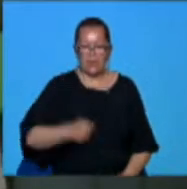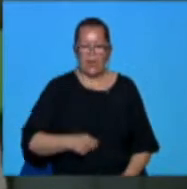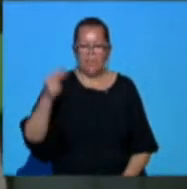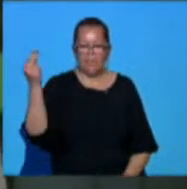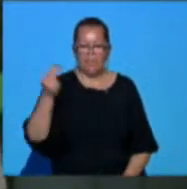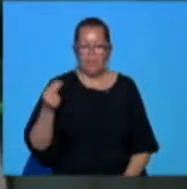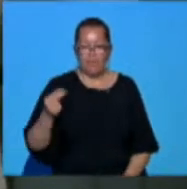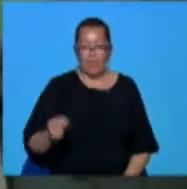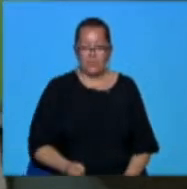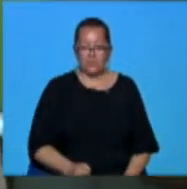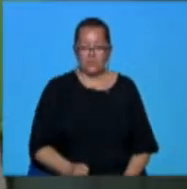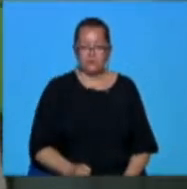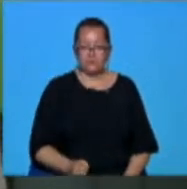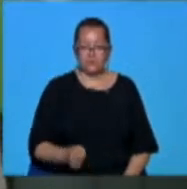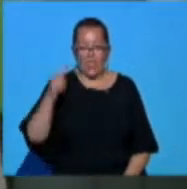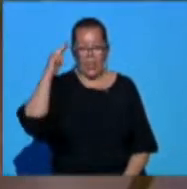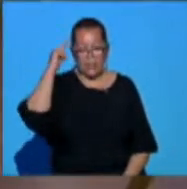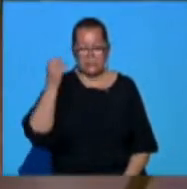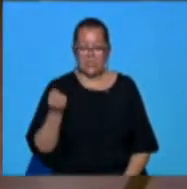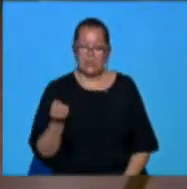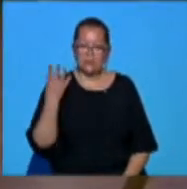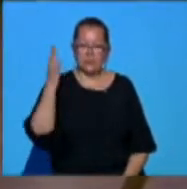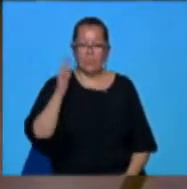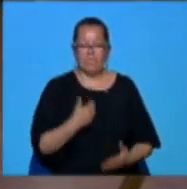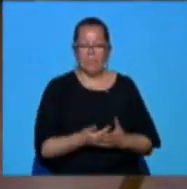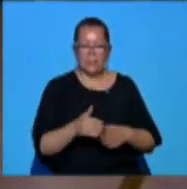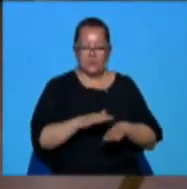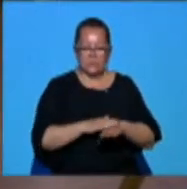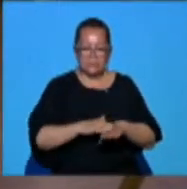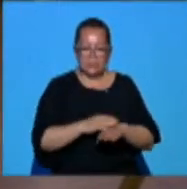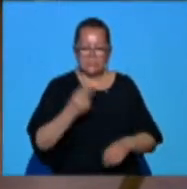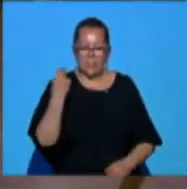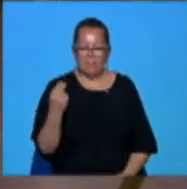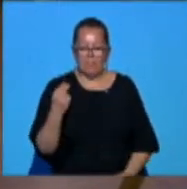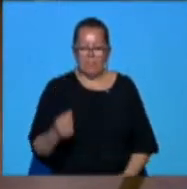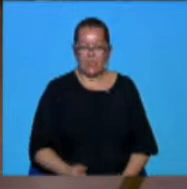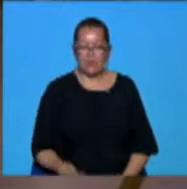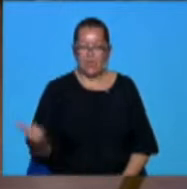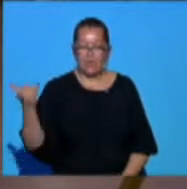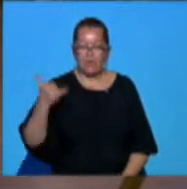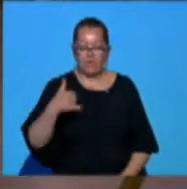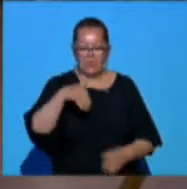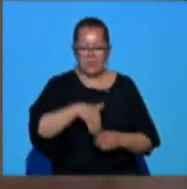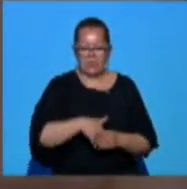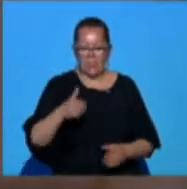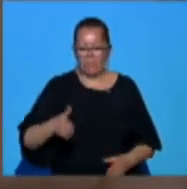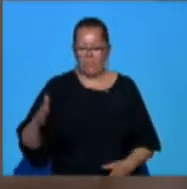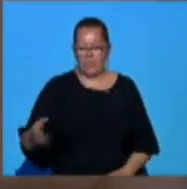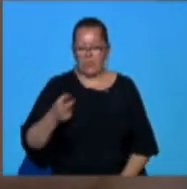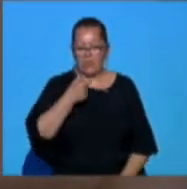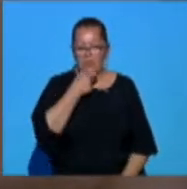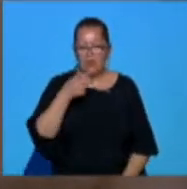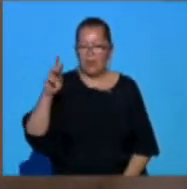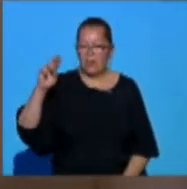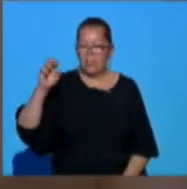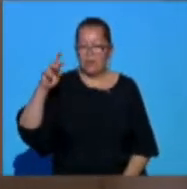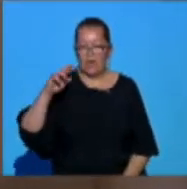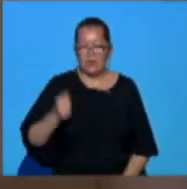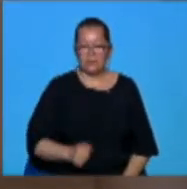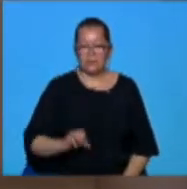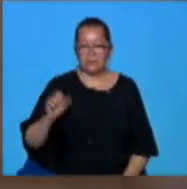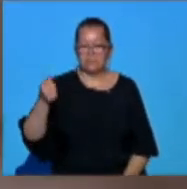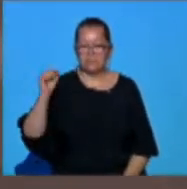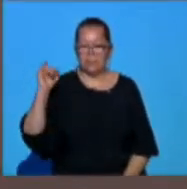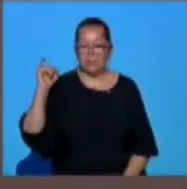Pictorii și-au găsit inspirația în comuna Nenciulești și pentru că se simt deja ca acasă, se întorc în fiecare an. Rares Cherecheș este din